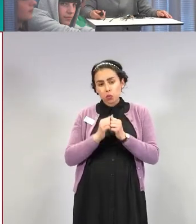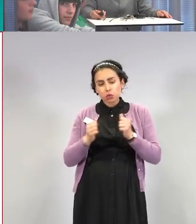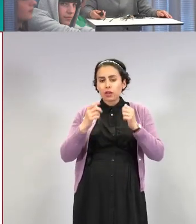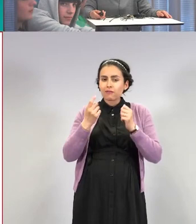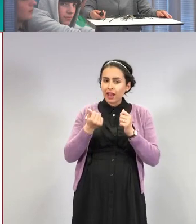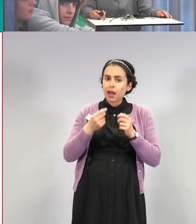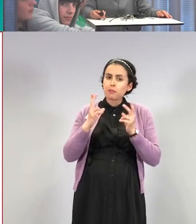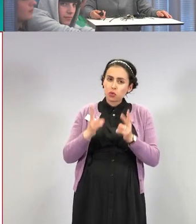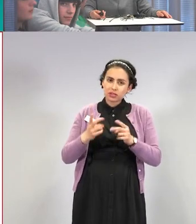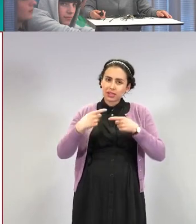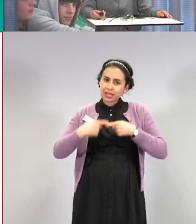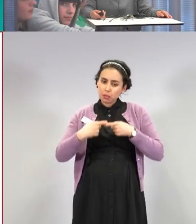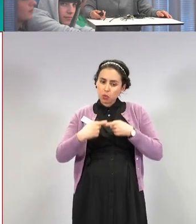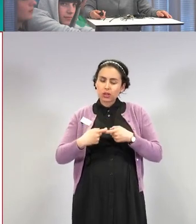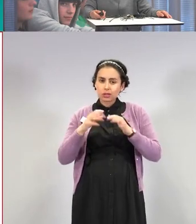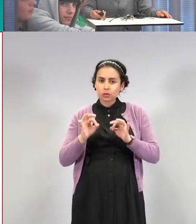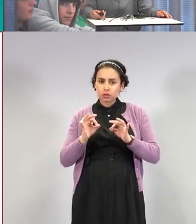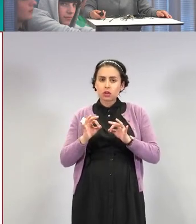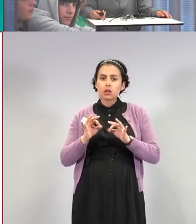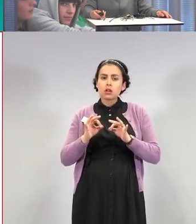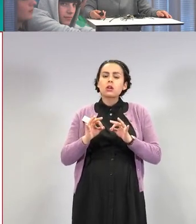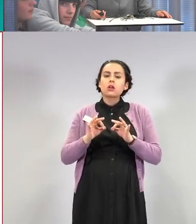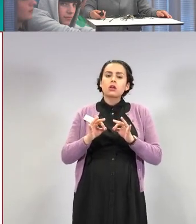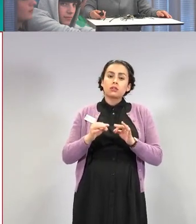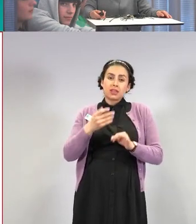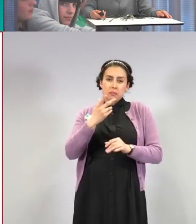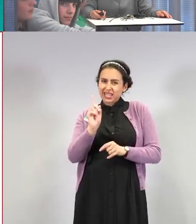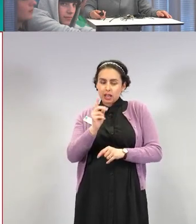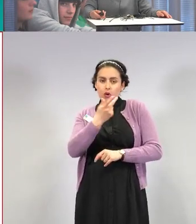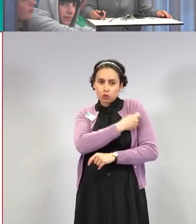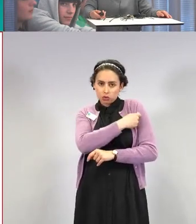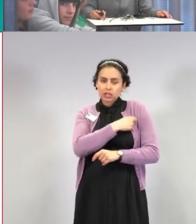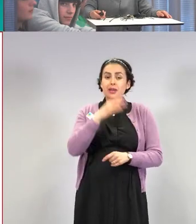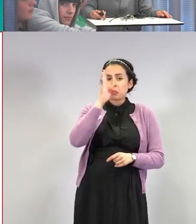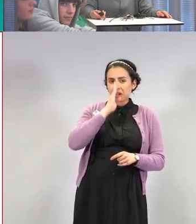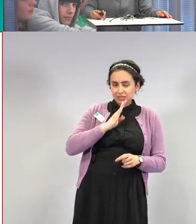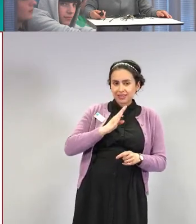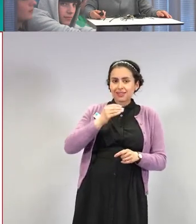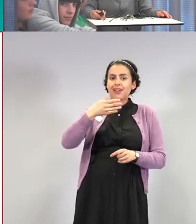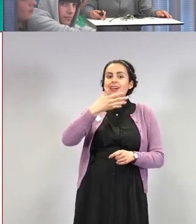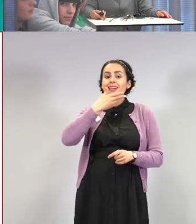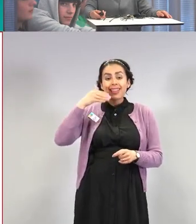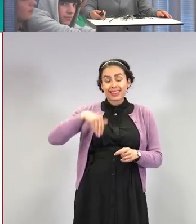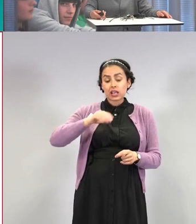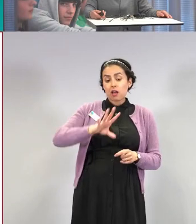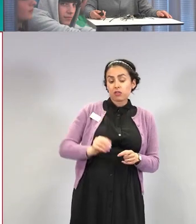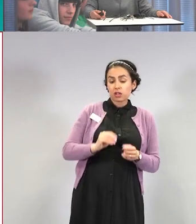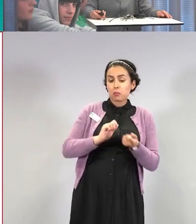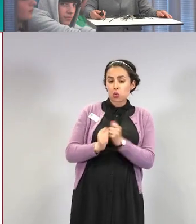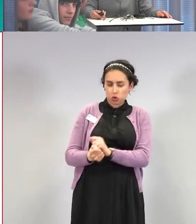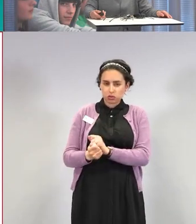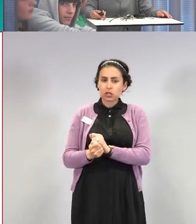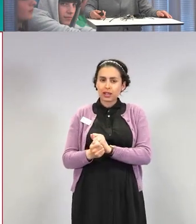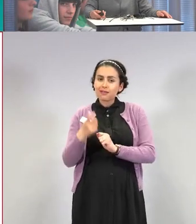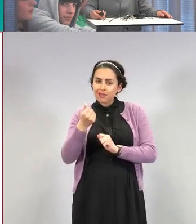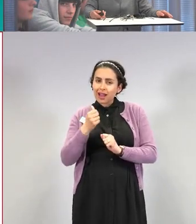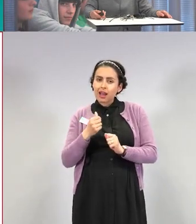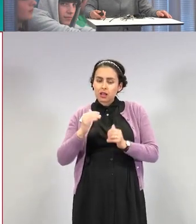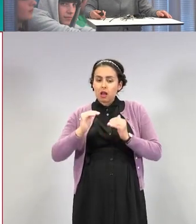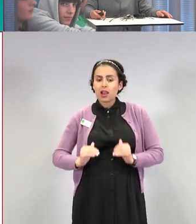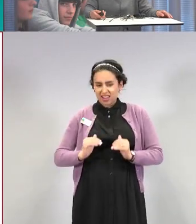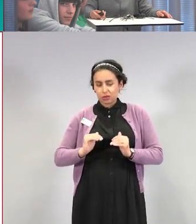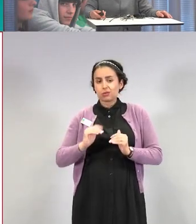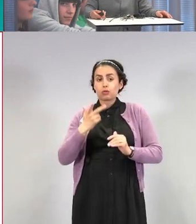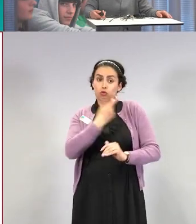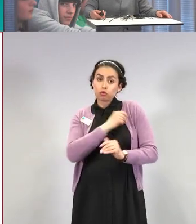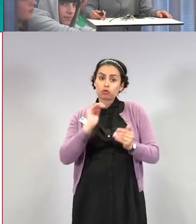suoja on alentunut jonkin verran Brasilian ja Etelä-Afrikan muunnokselle. Ei niinkään vakavia tautia koskien, eikä niinkään